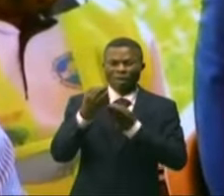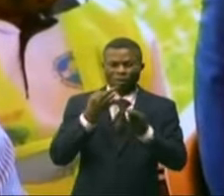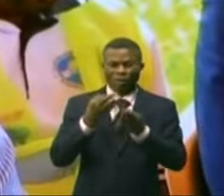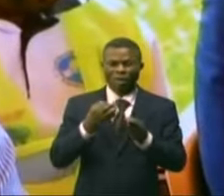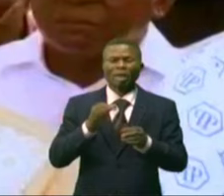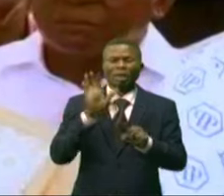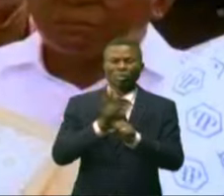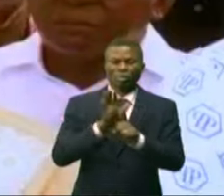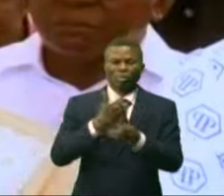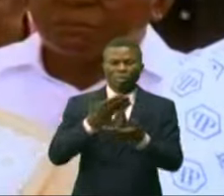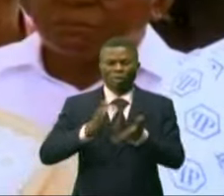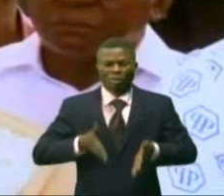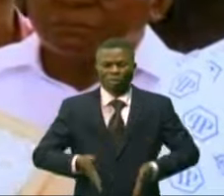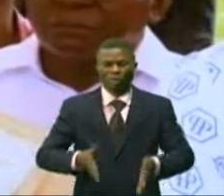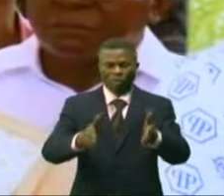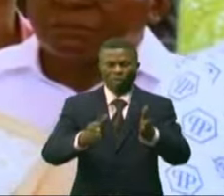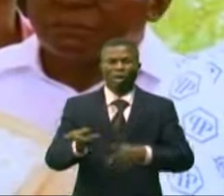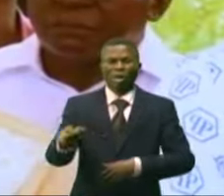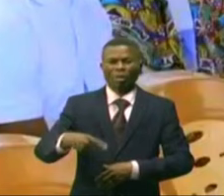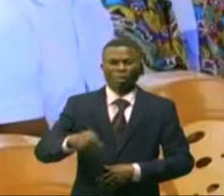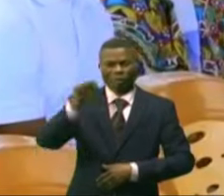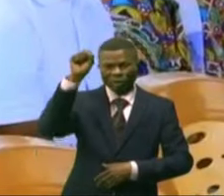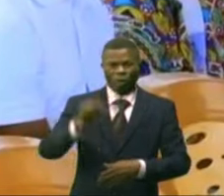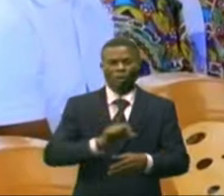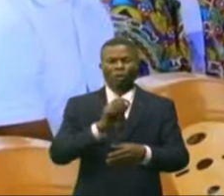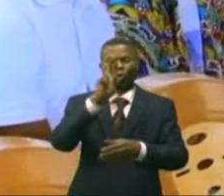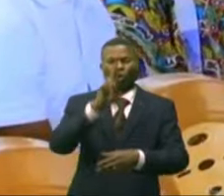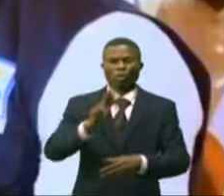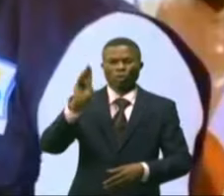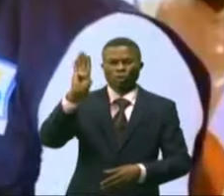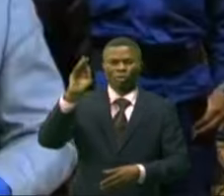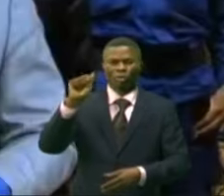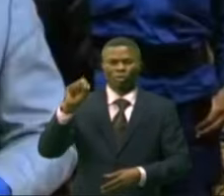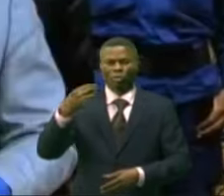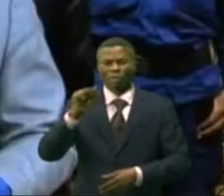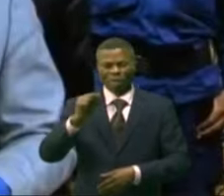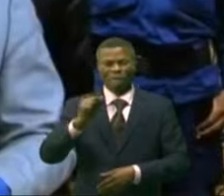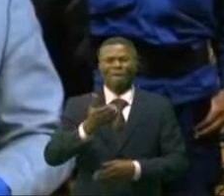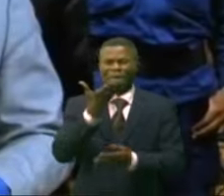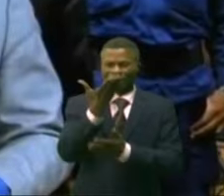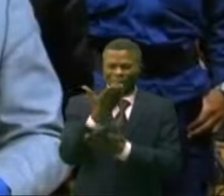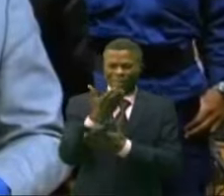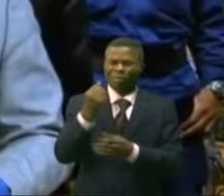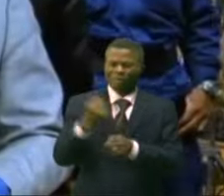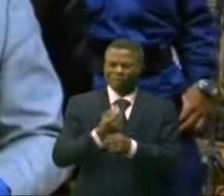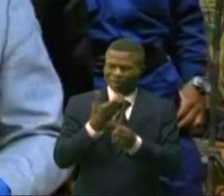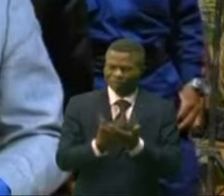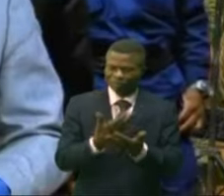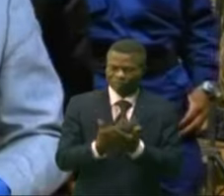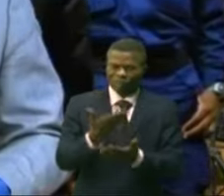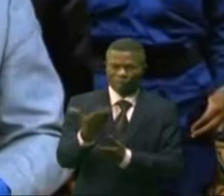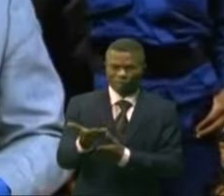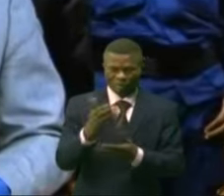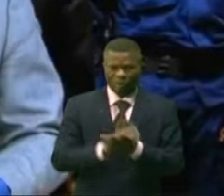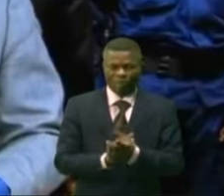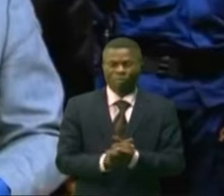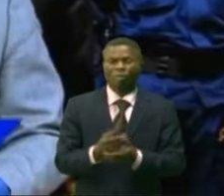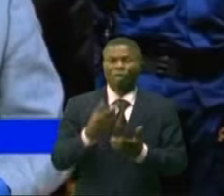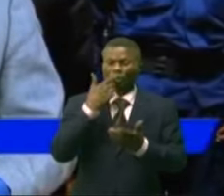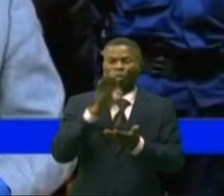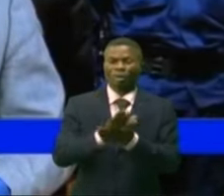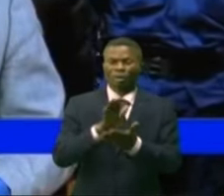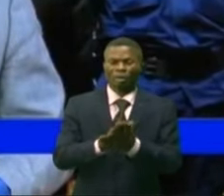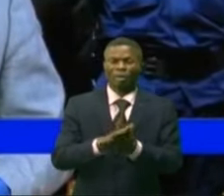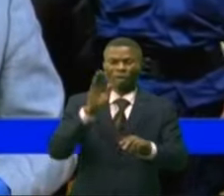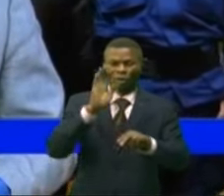état du réseau routier de la province du Sud-Oubangui, lequel l'État nécessite de trop moyer. Mes remerciements s'adressent tout particulièrement au